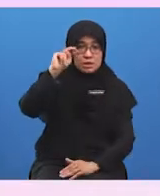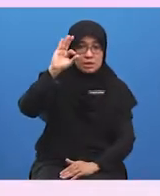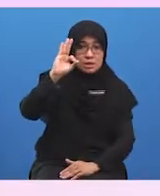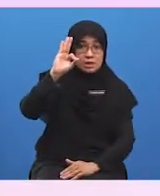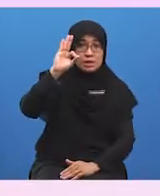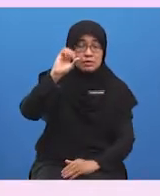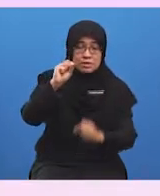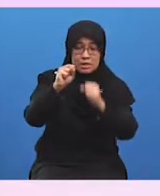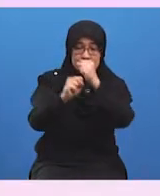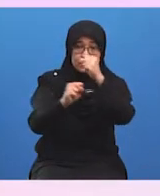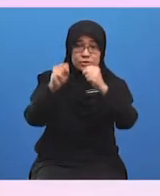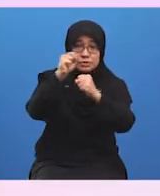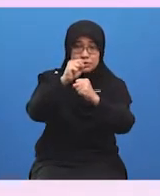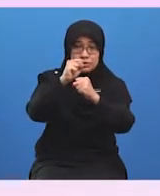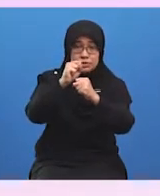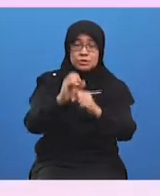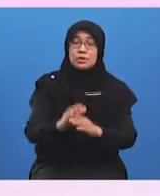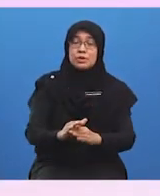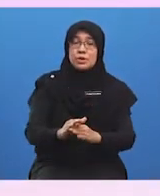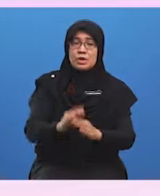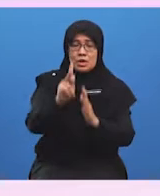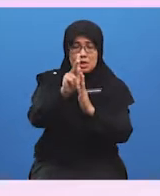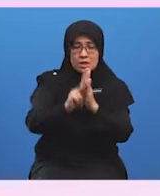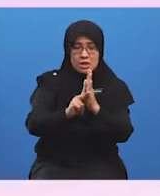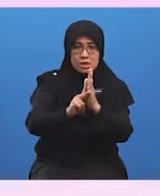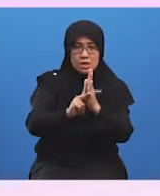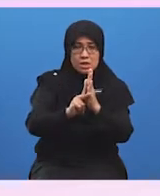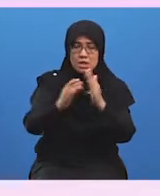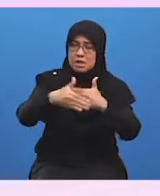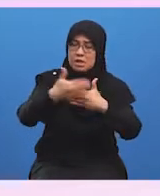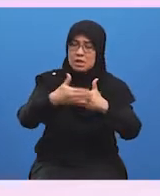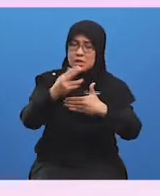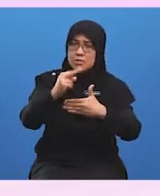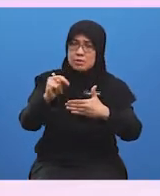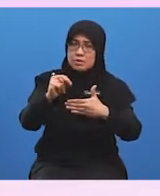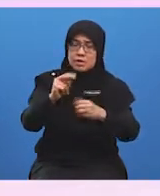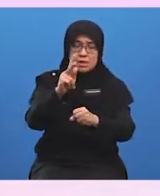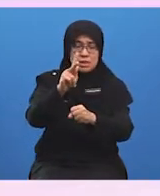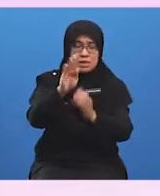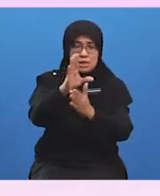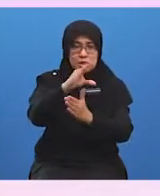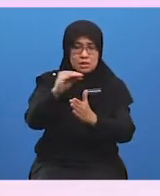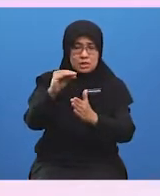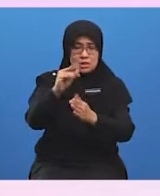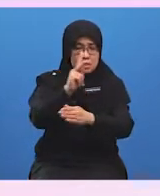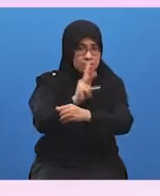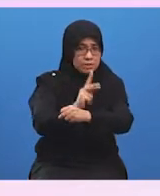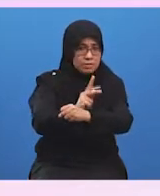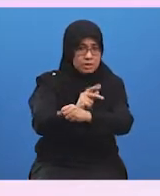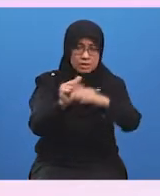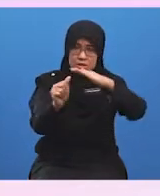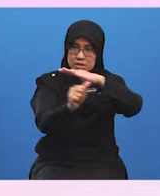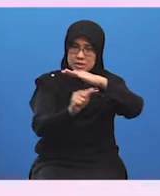merujuk kepada kemudahan dan perkhidmatan asas seperti bekalan air, elektrik,